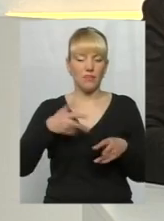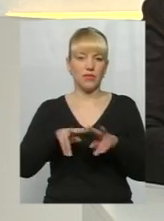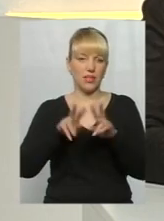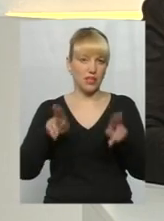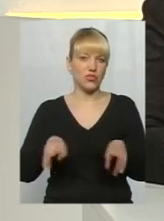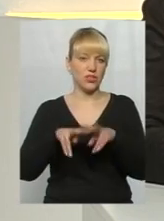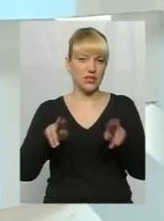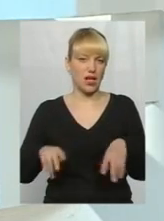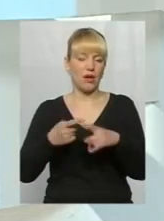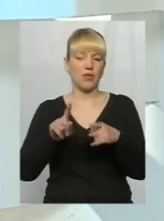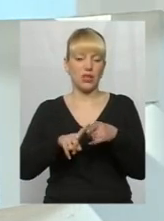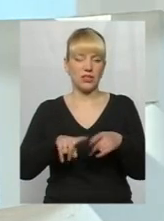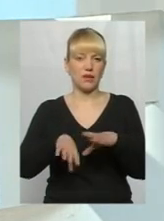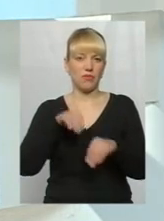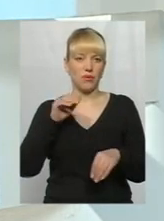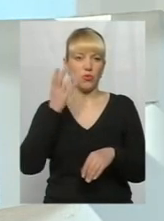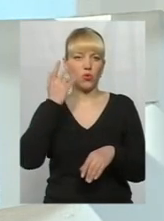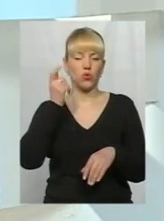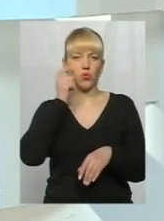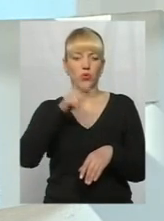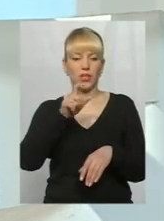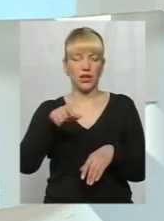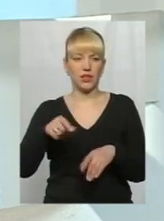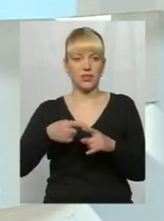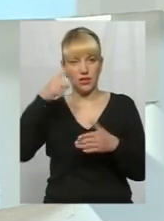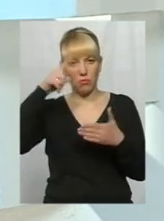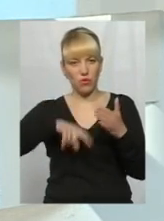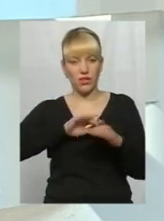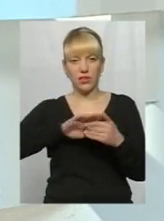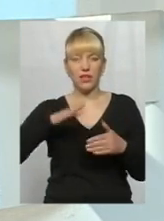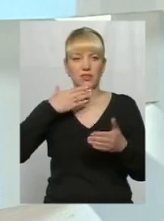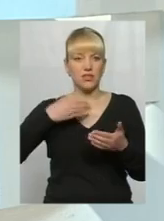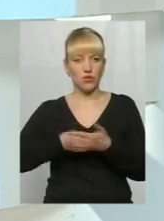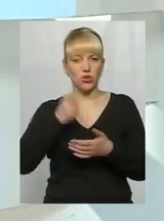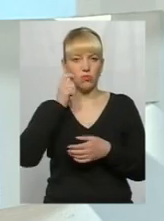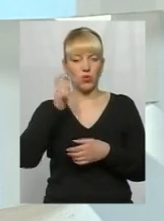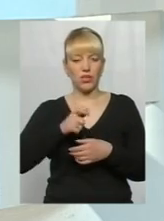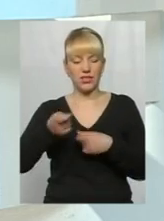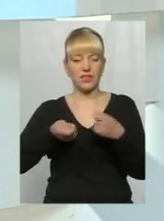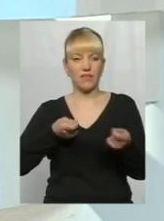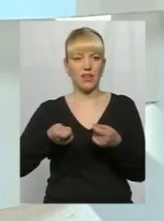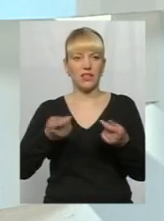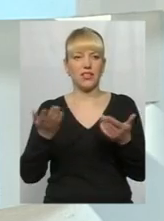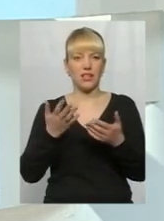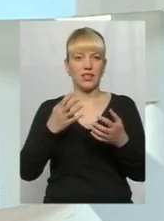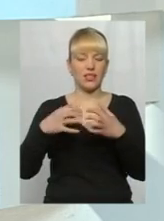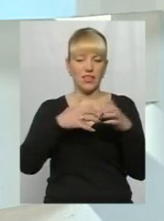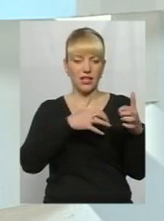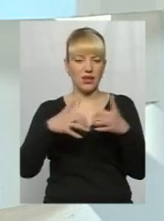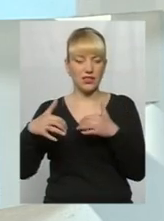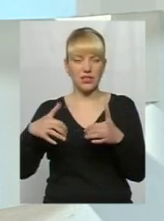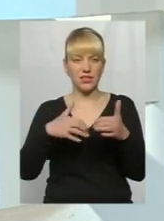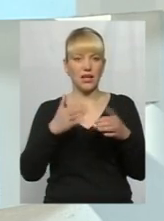саме той же вибір. Коли українці переважно повірили не своїм українській владі, яка, як завжди, гризлася між собою,